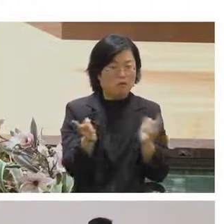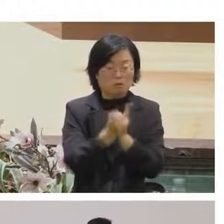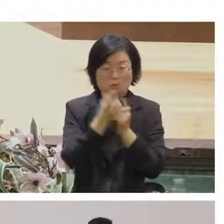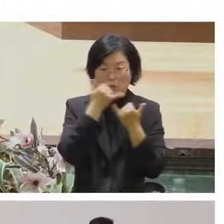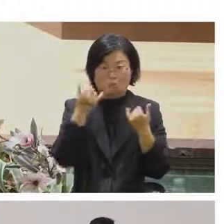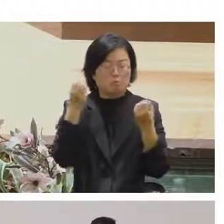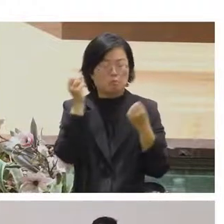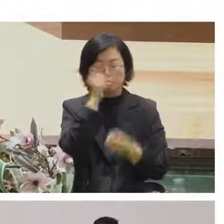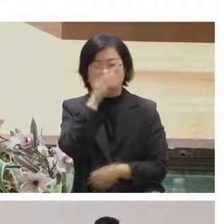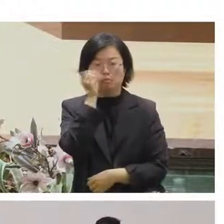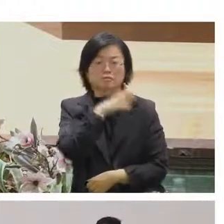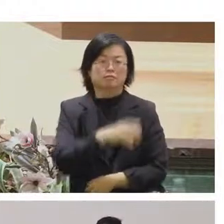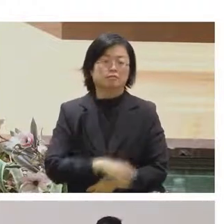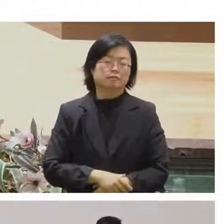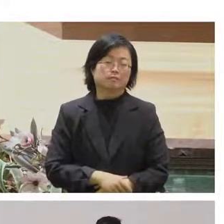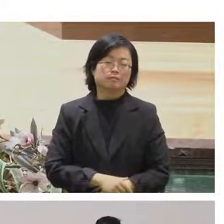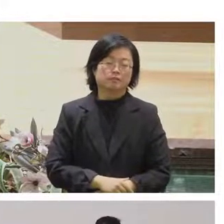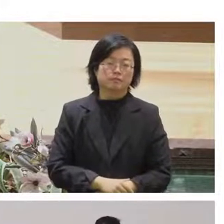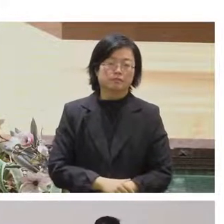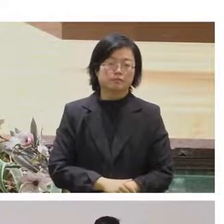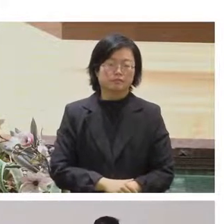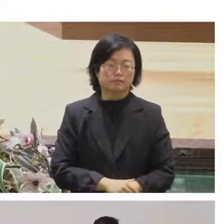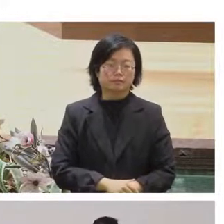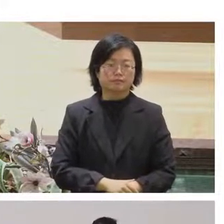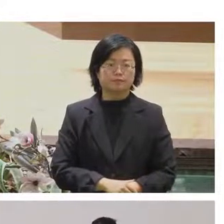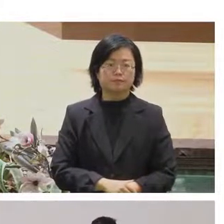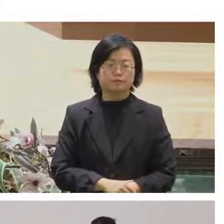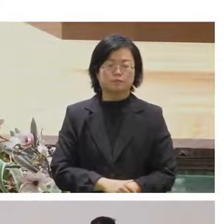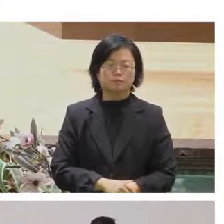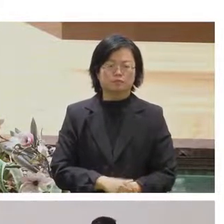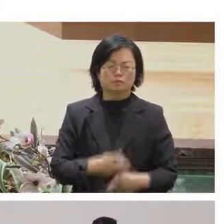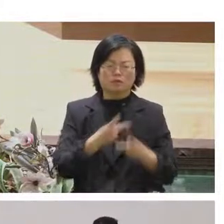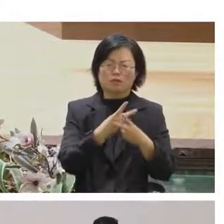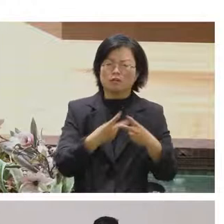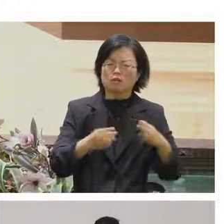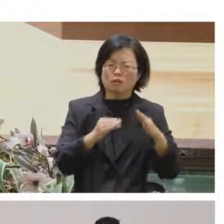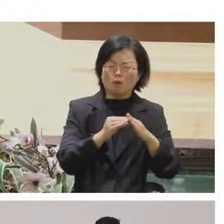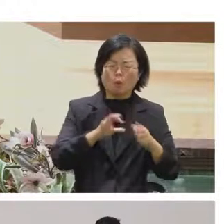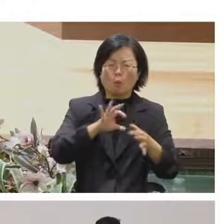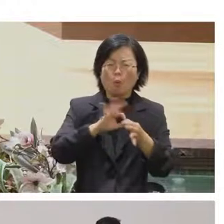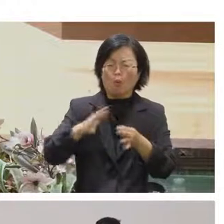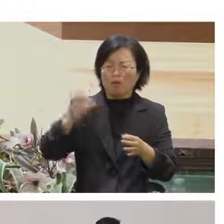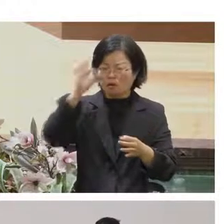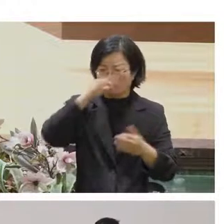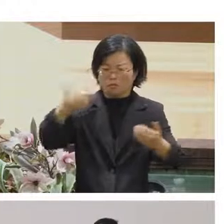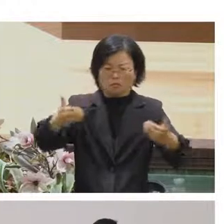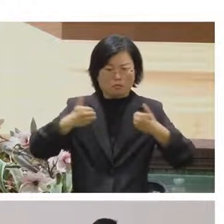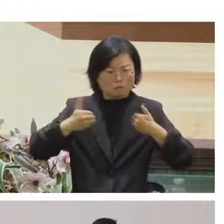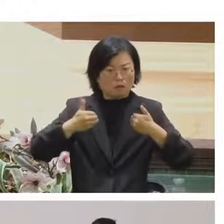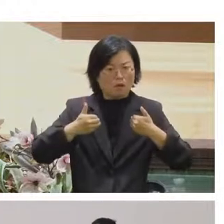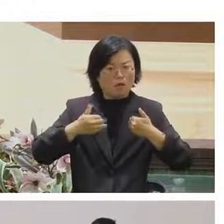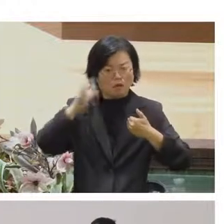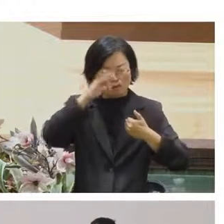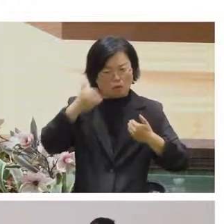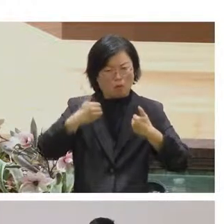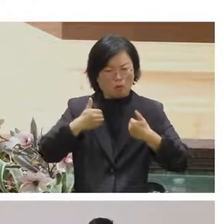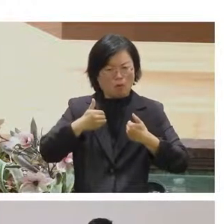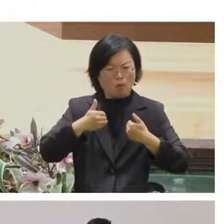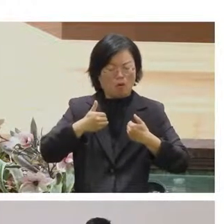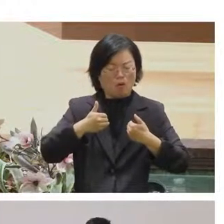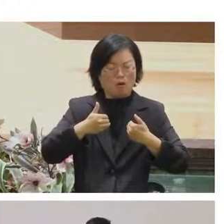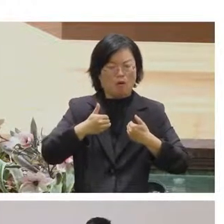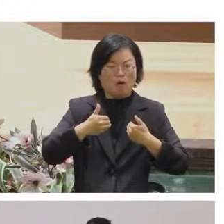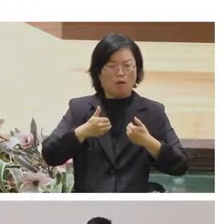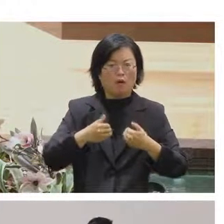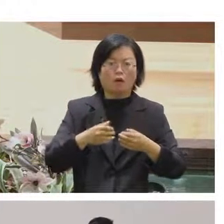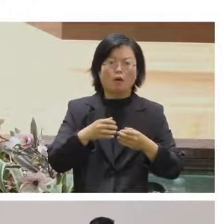所以回到就是這部分的主題就是客戶到底為什麼假如你是一個開源軟體的話客戶為什麼要花錢買一個